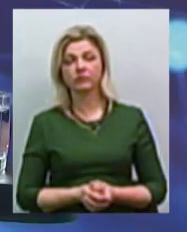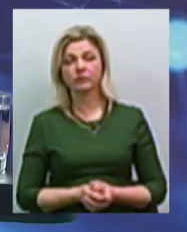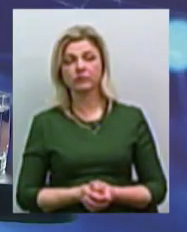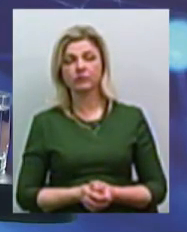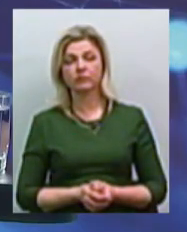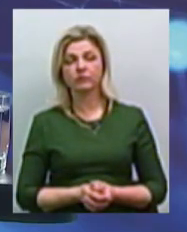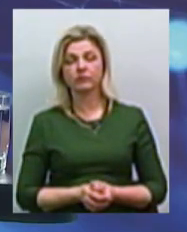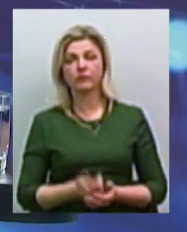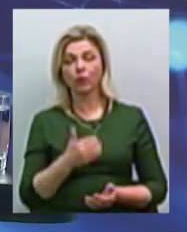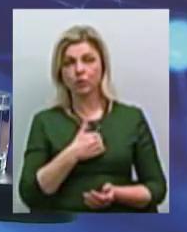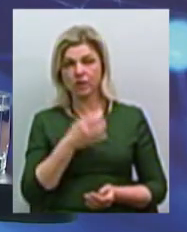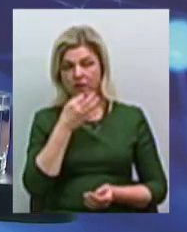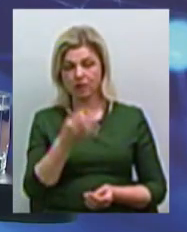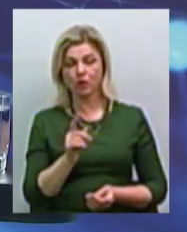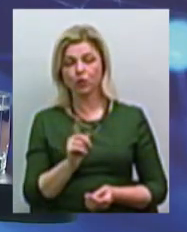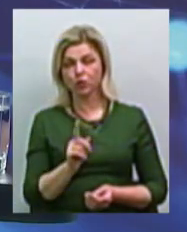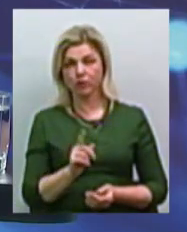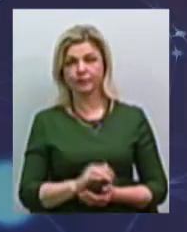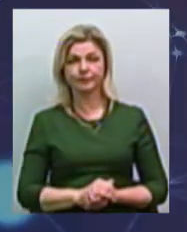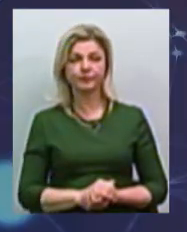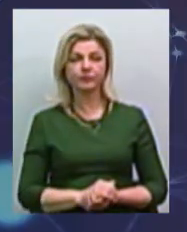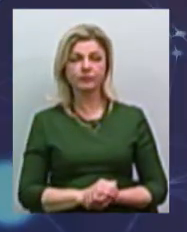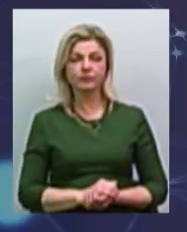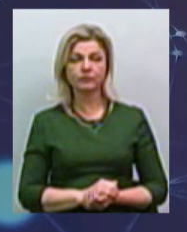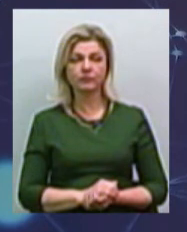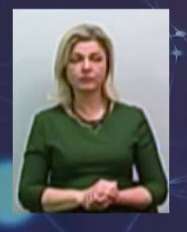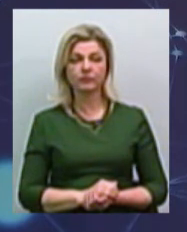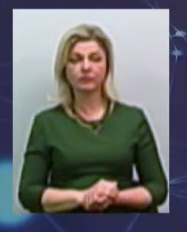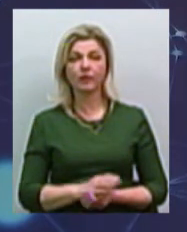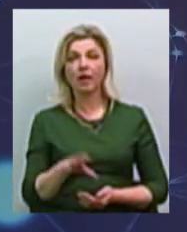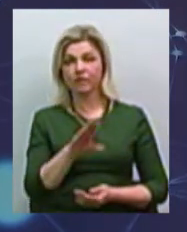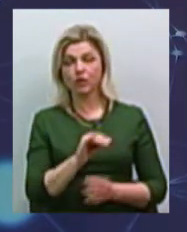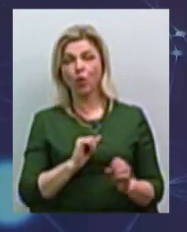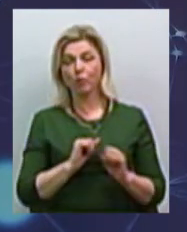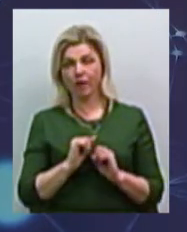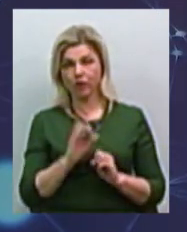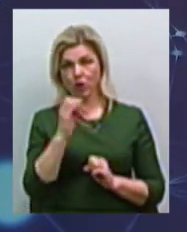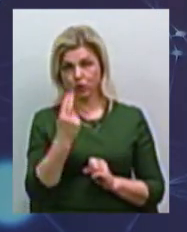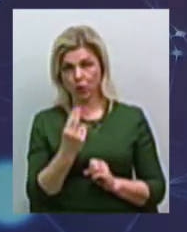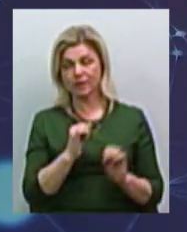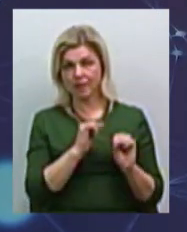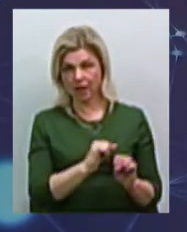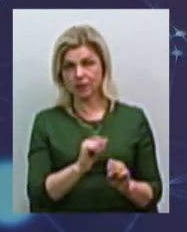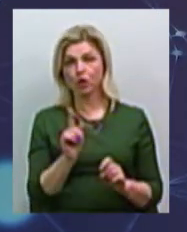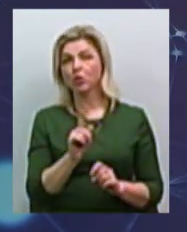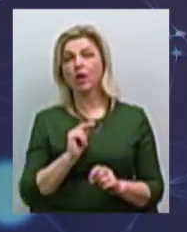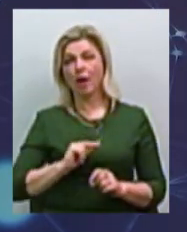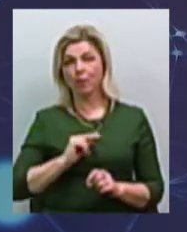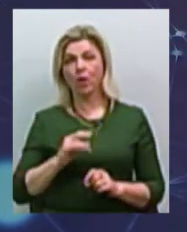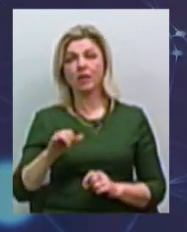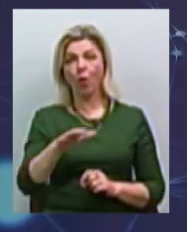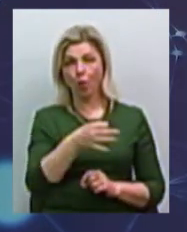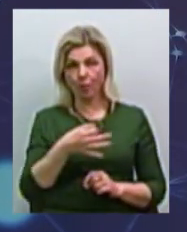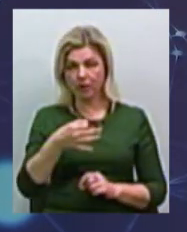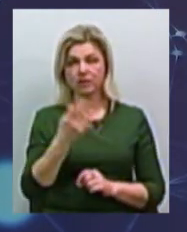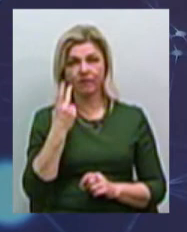Я би хотіла ще сказати про те, що всі управління соціального захисту населення, які працюють на території області, завжди